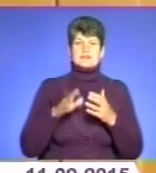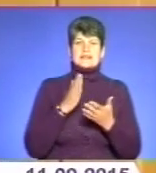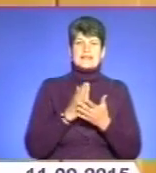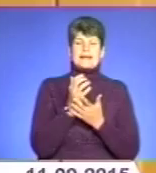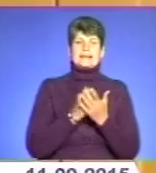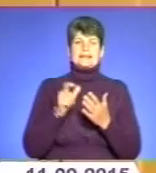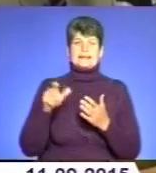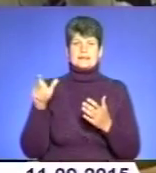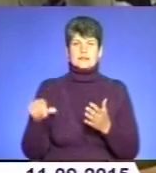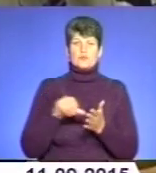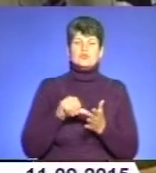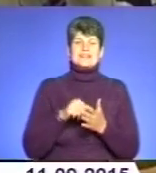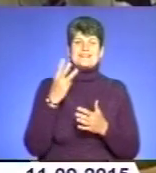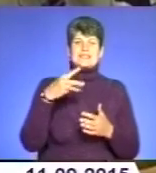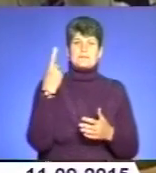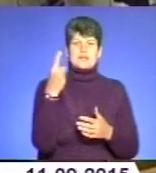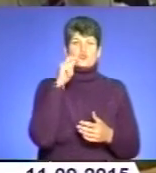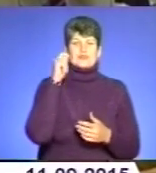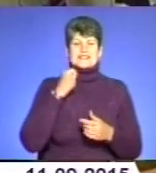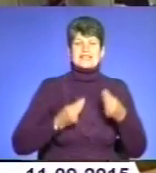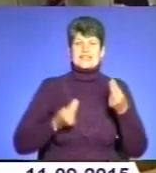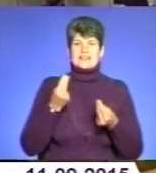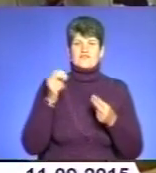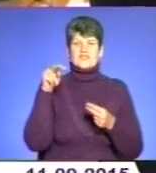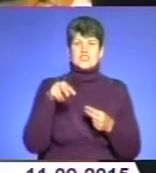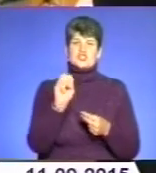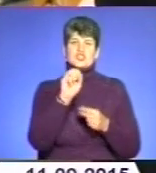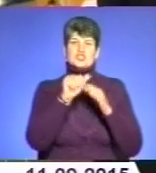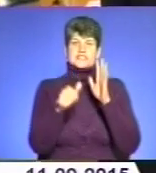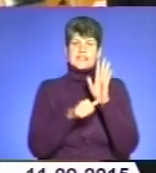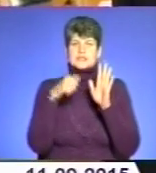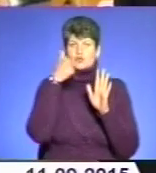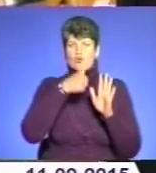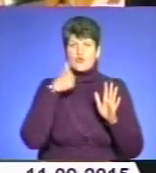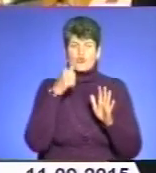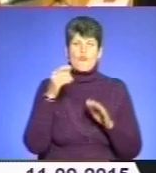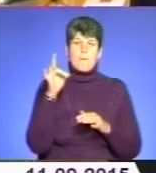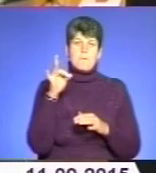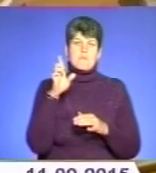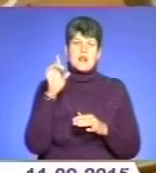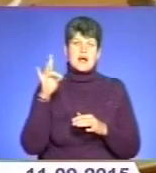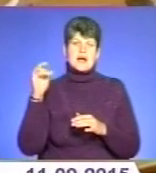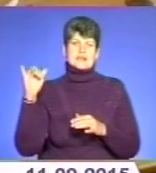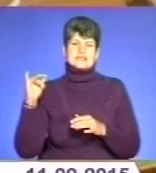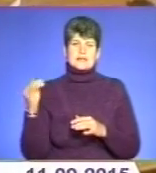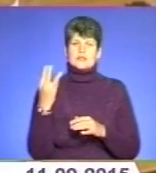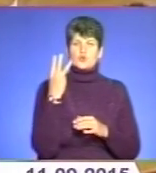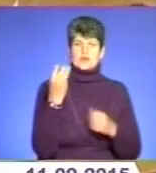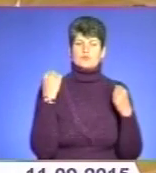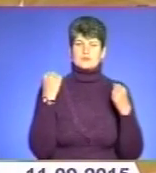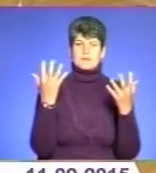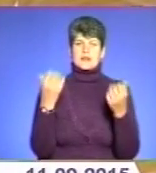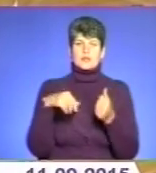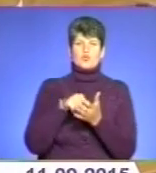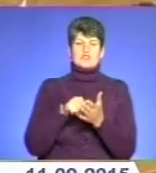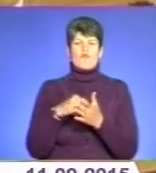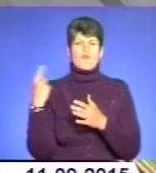на участь у 31-х Олімпійських іграх 2016 року в місті Ріо-де-Жанейро-Бразилія. Троє спортсменів з Тернопільщини взяли участь у